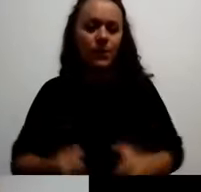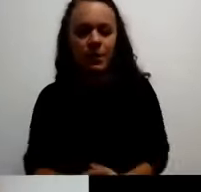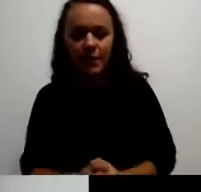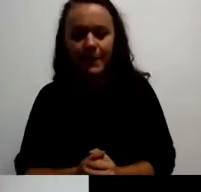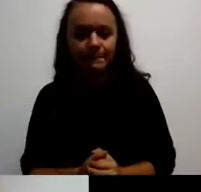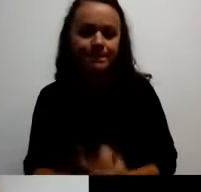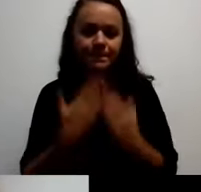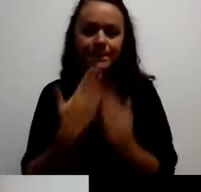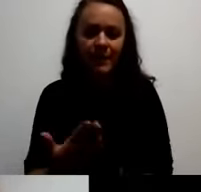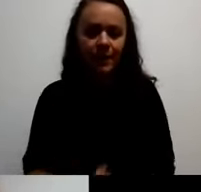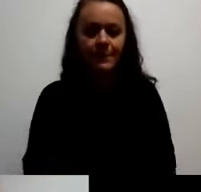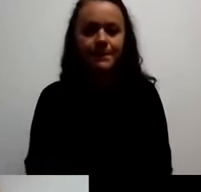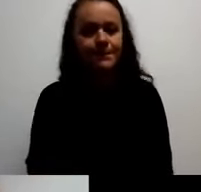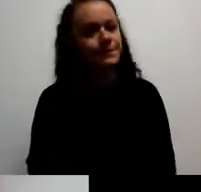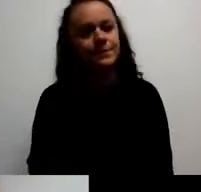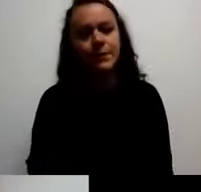Hvala.